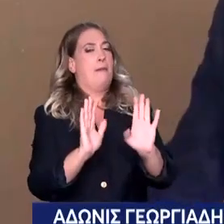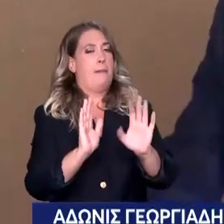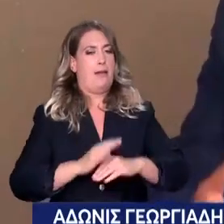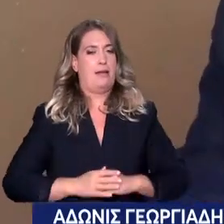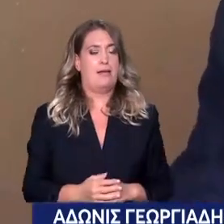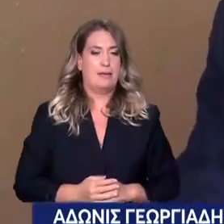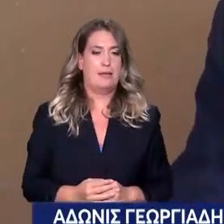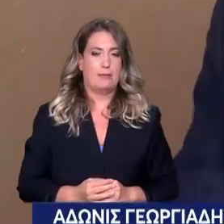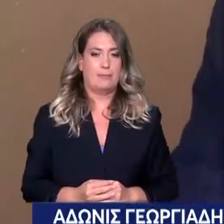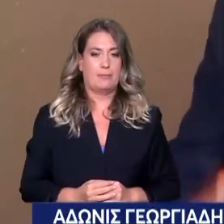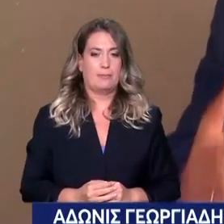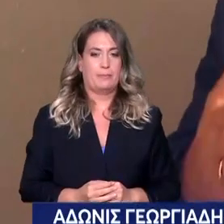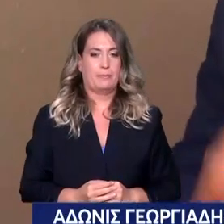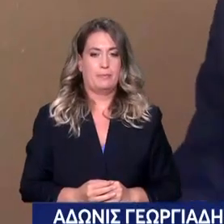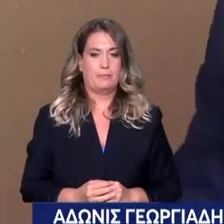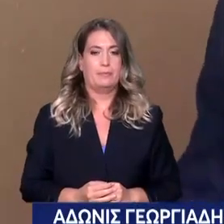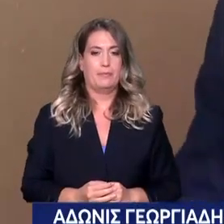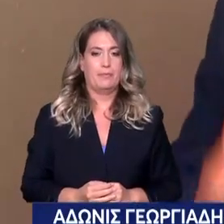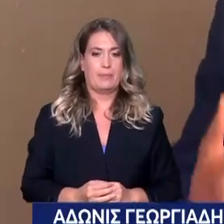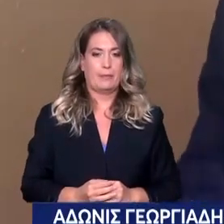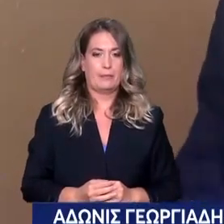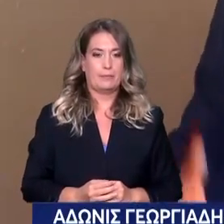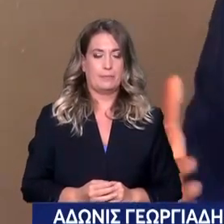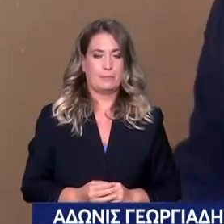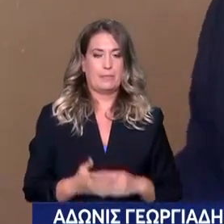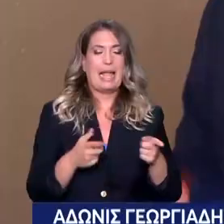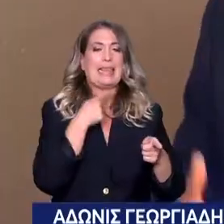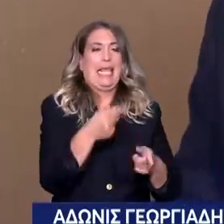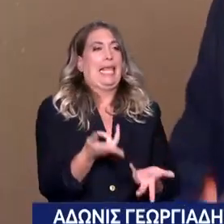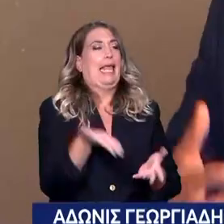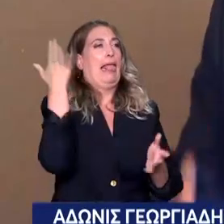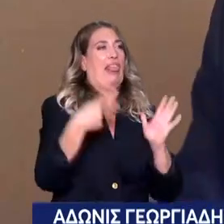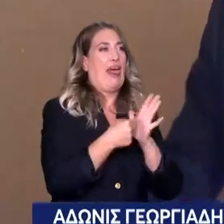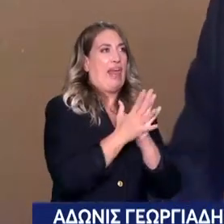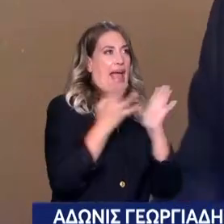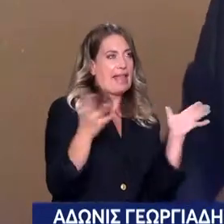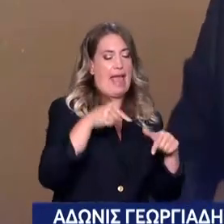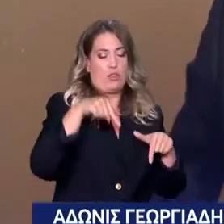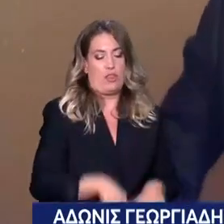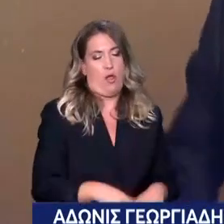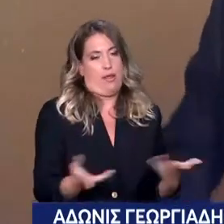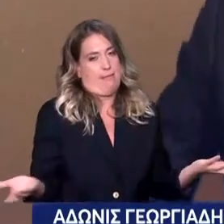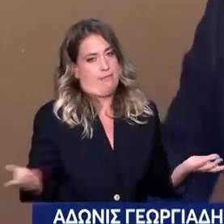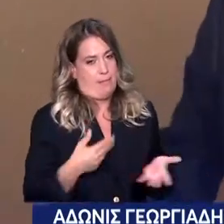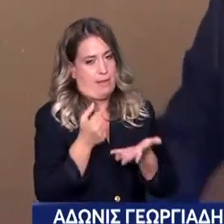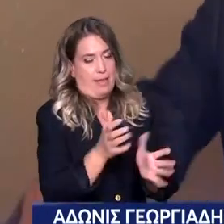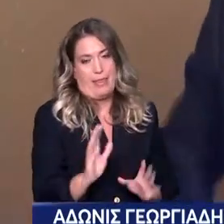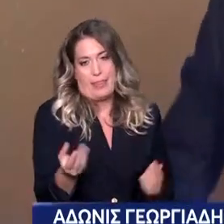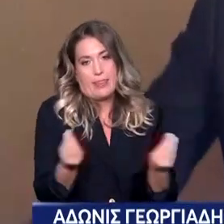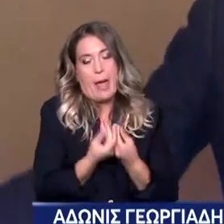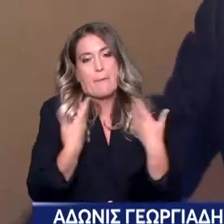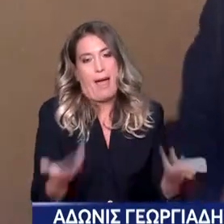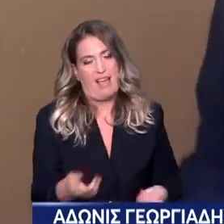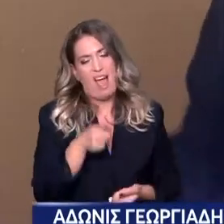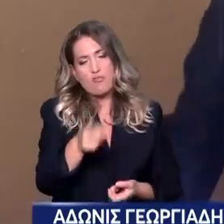Αν όλα είναι τόσο καλά, οι πολίτες γιατί αξιολογούν την υγεία στο το μεγάλο πρόβλημα. Δεν γίνεται. Και η